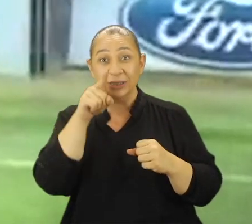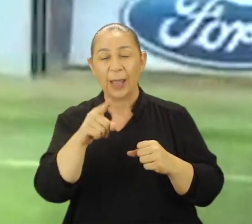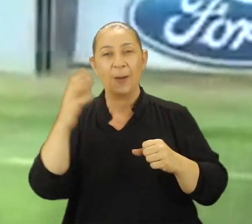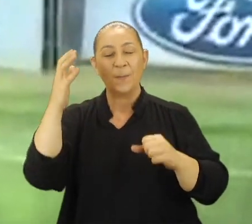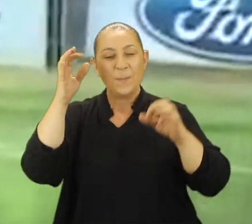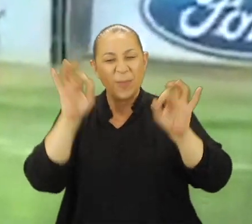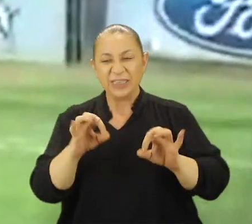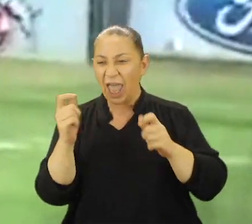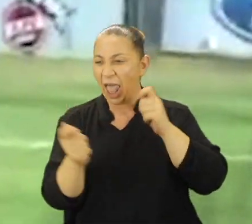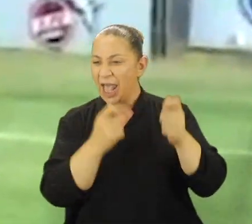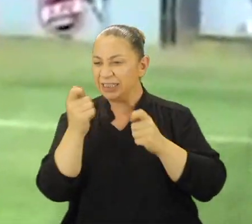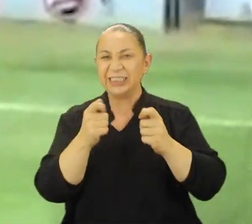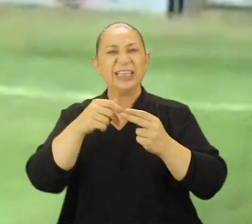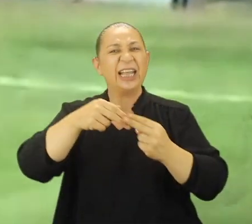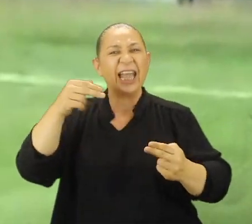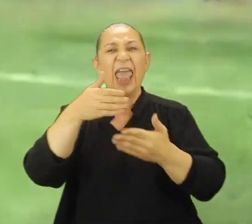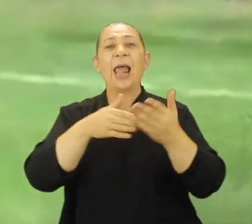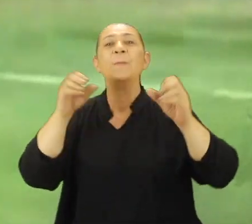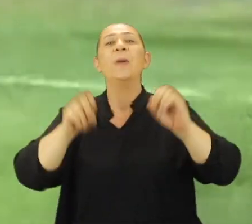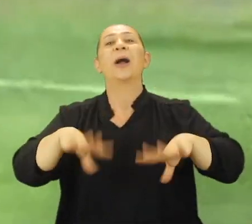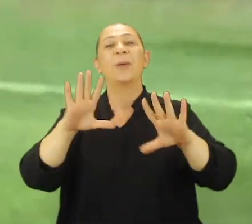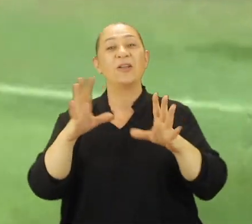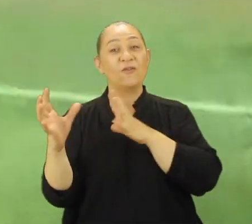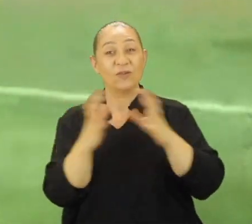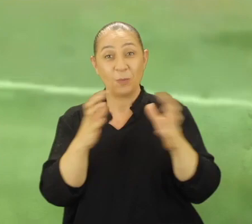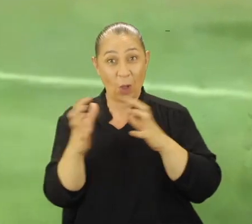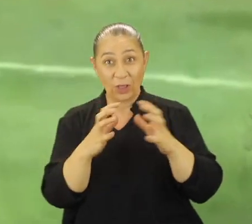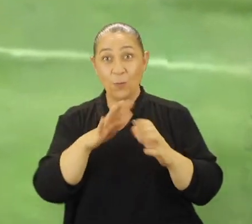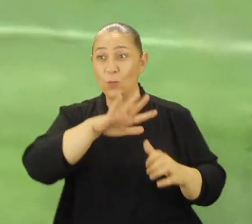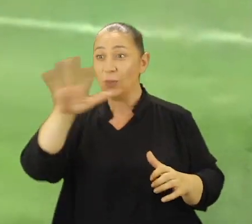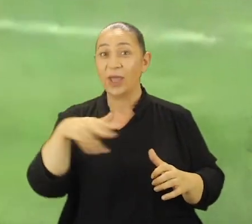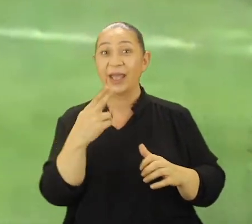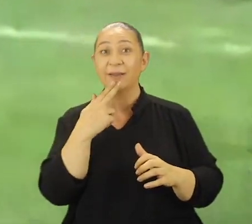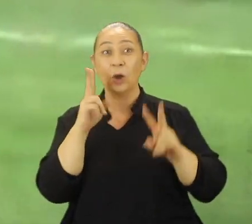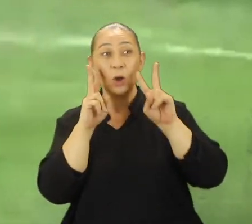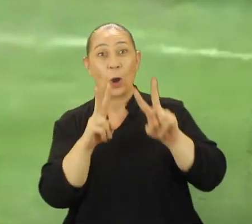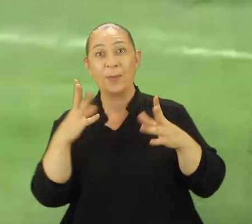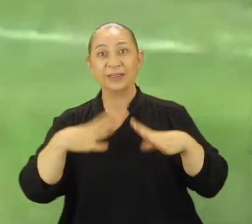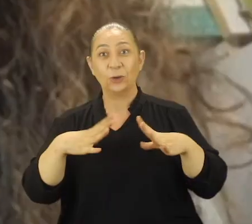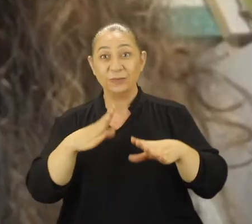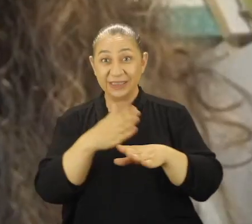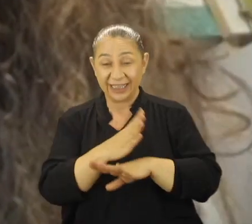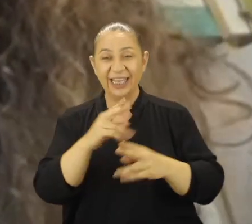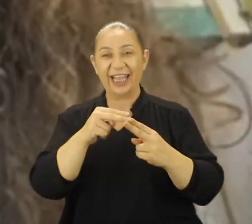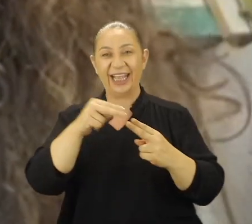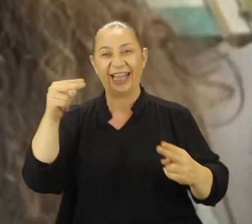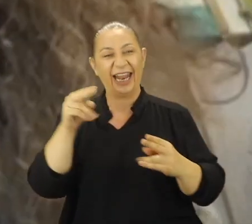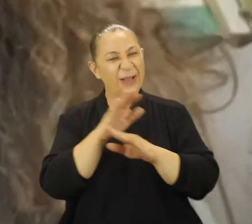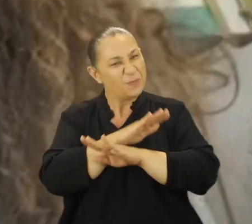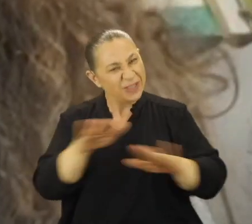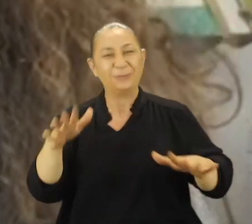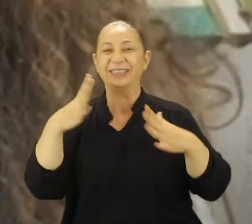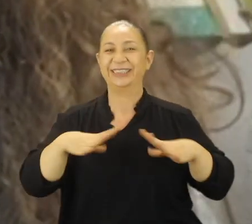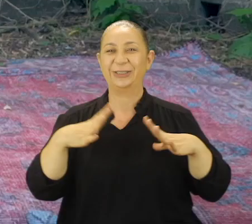yüzden de başladığınız hiçbir hikayeyi yarım bırakmayın. Futbolda bütün kadınları görmek istiyorum ve gerçekten hikayelerini